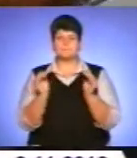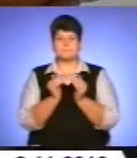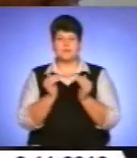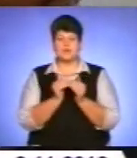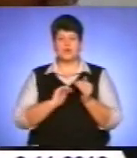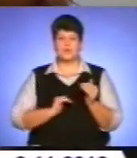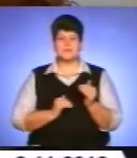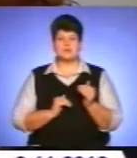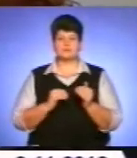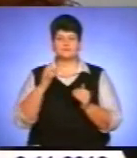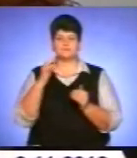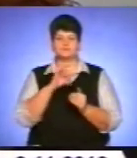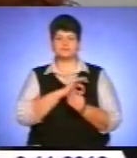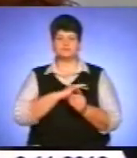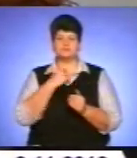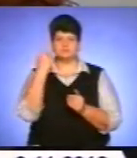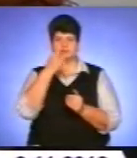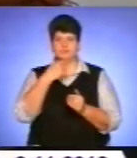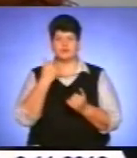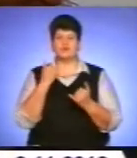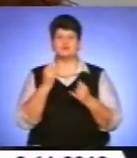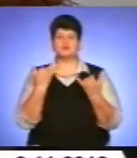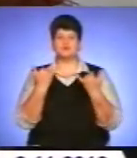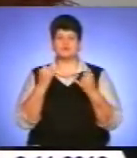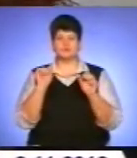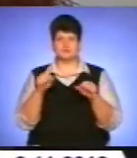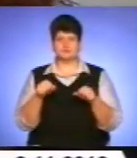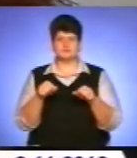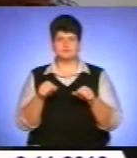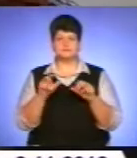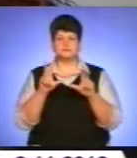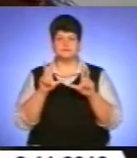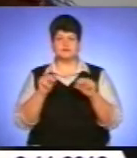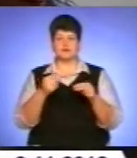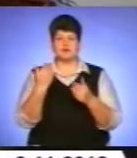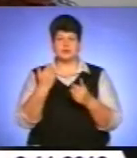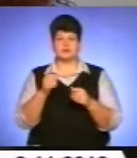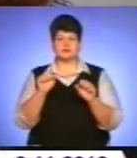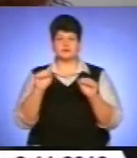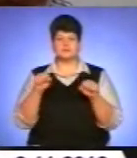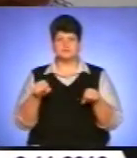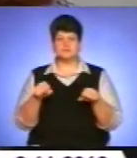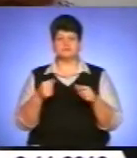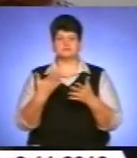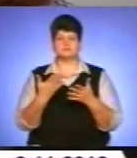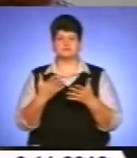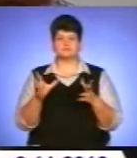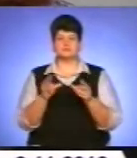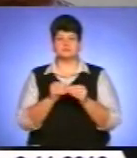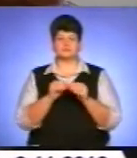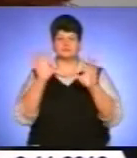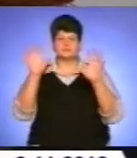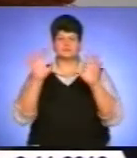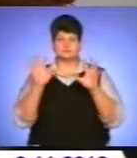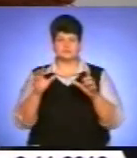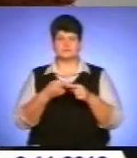юридичних особах. Хто може на сьогодні гарантувати їхні права і дотримання законодавства? Ці